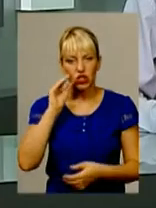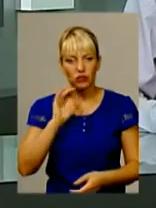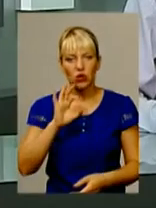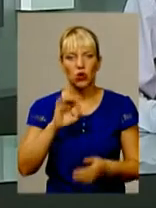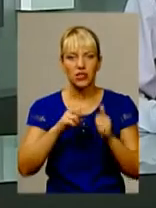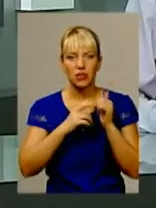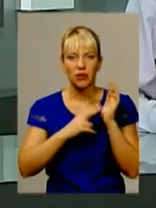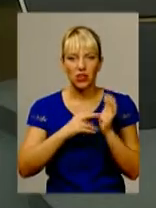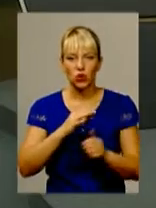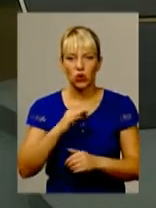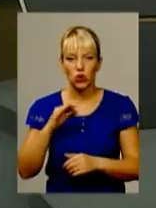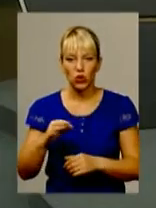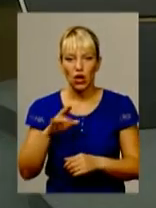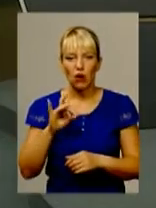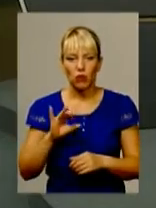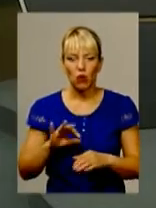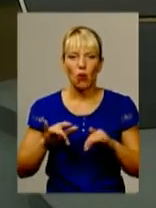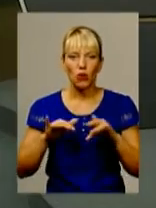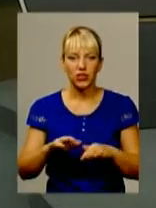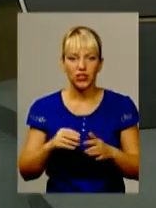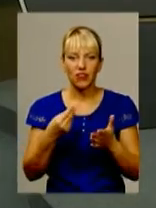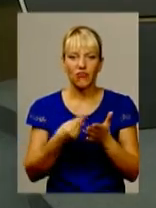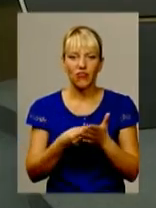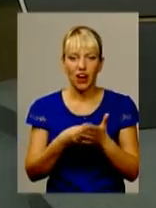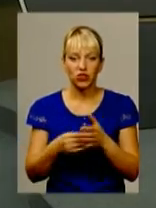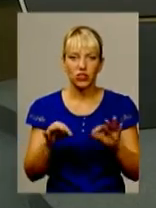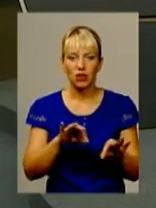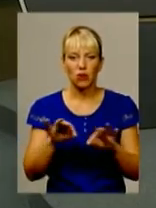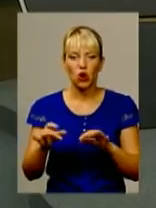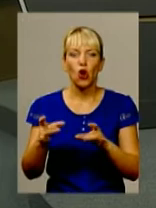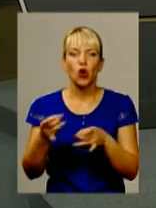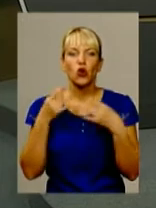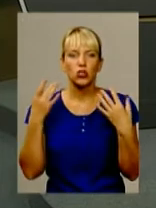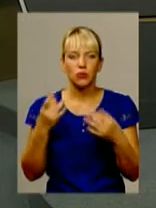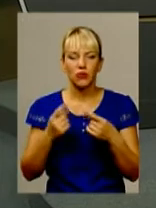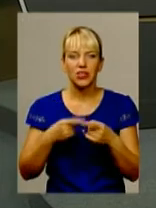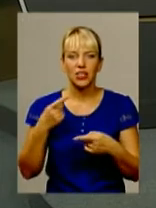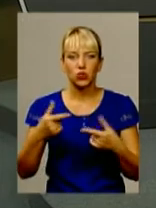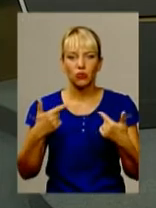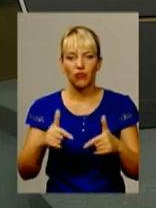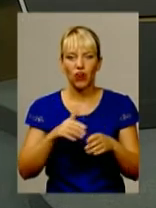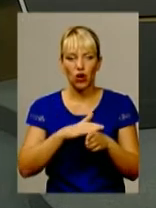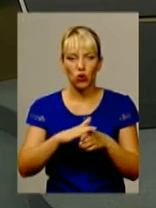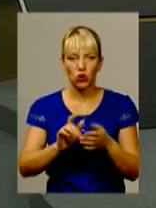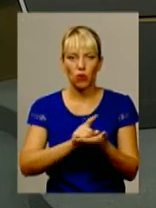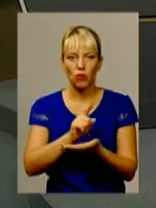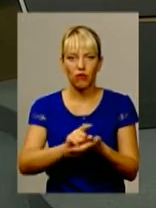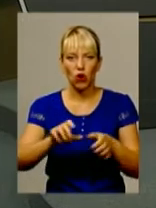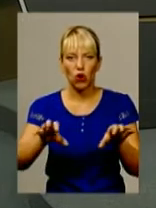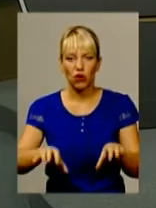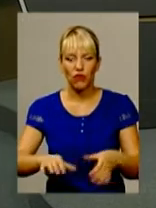Про перипетії довкола вартості проїзду розповість наш наступний гість, виконуючи обов'язки голови Асоціації